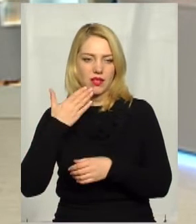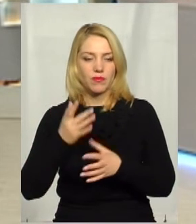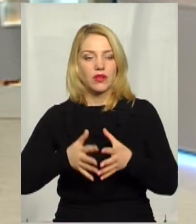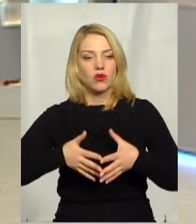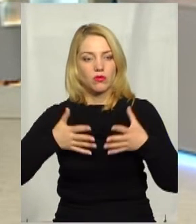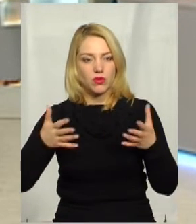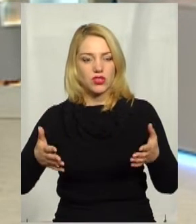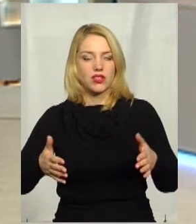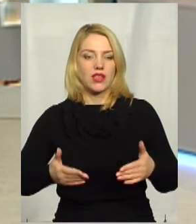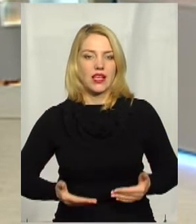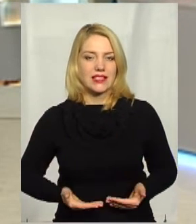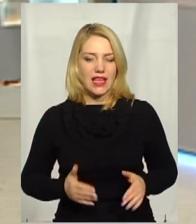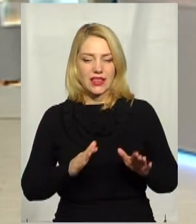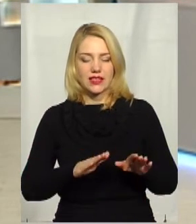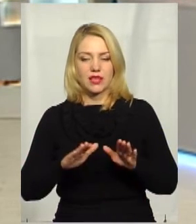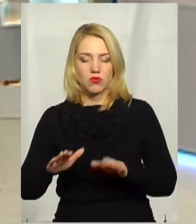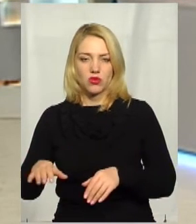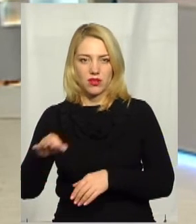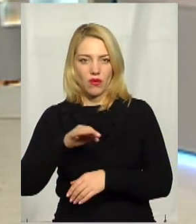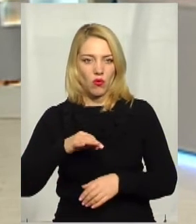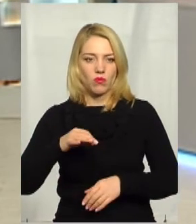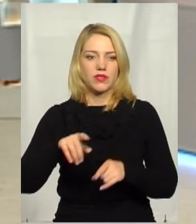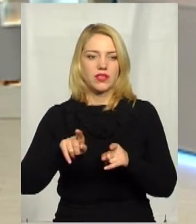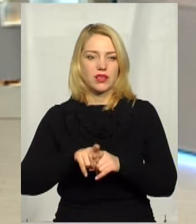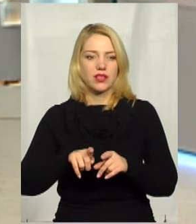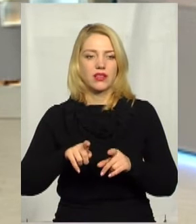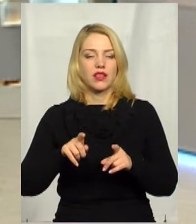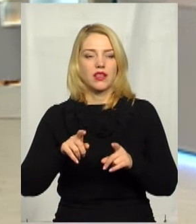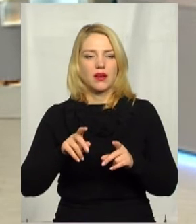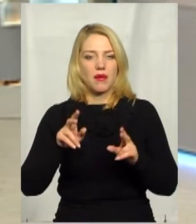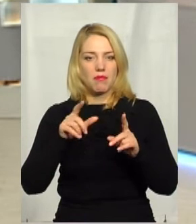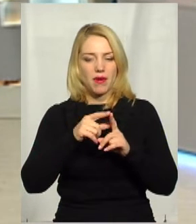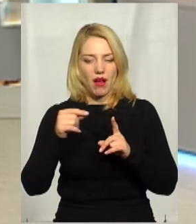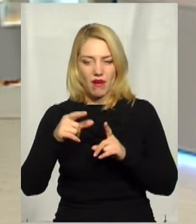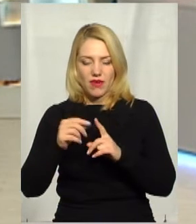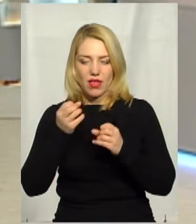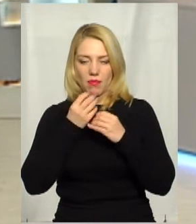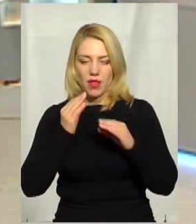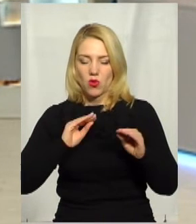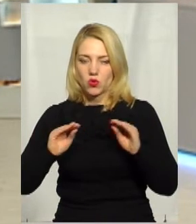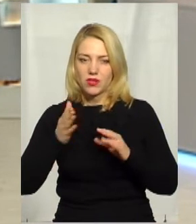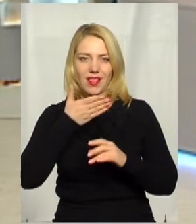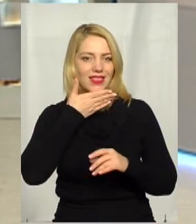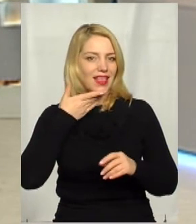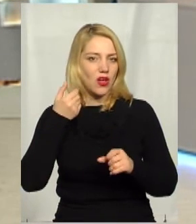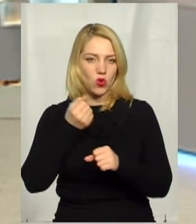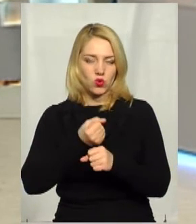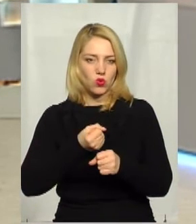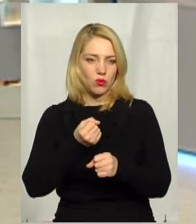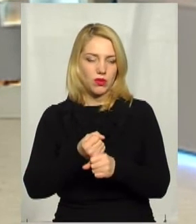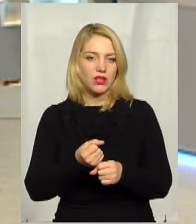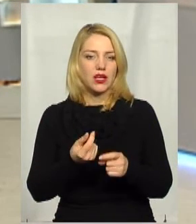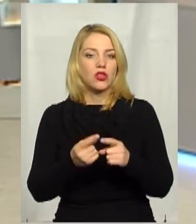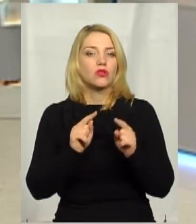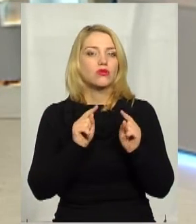в населених пунктах області такі правила благоустрою не розроблені. Можливо, це пов